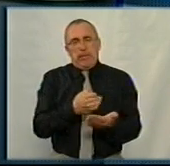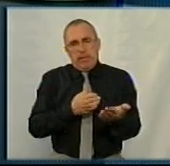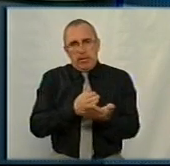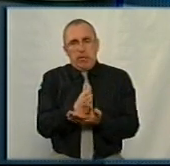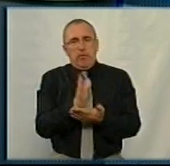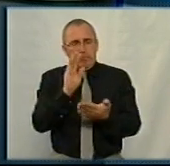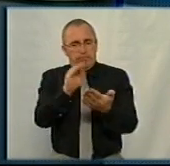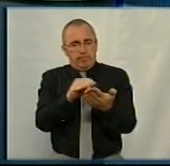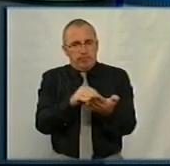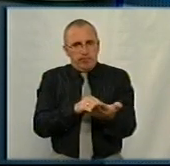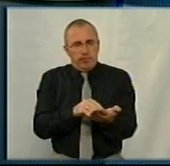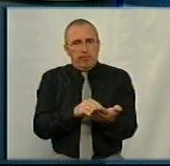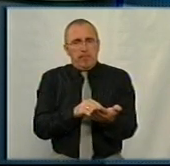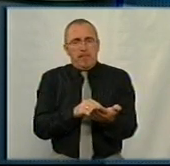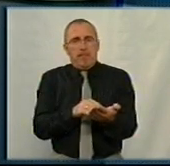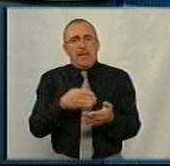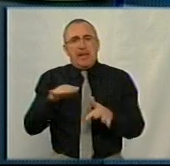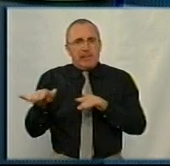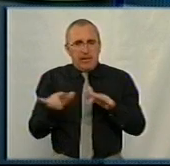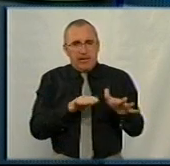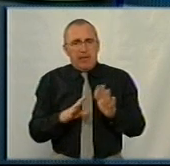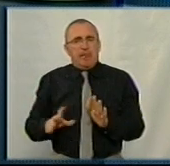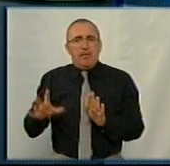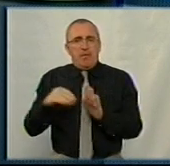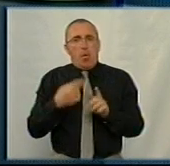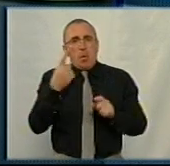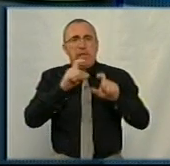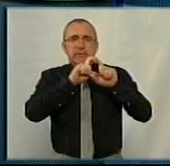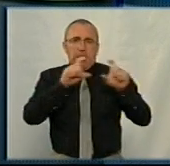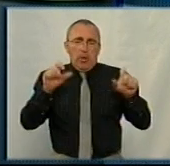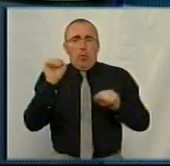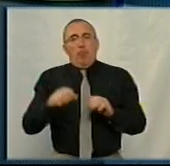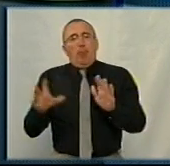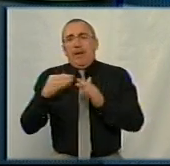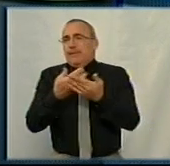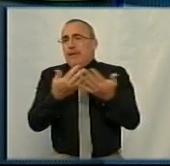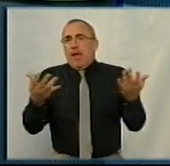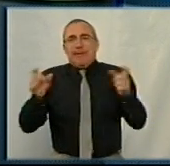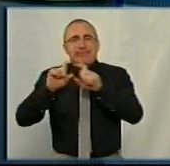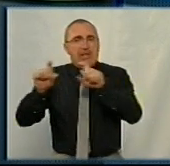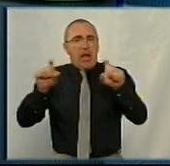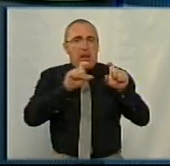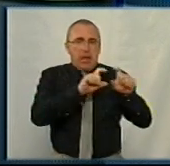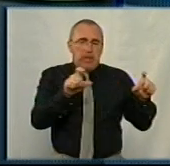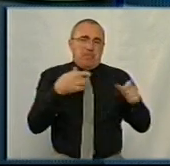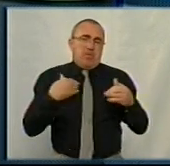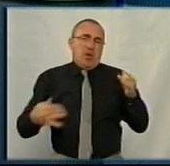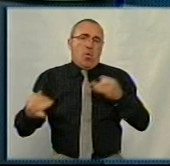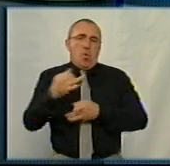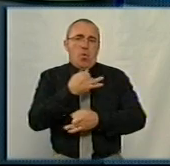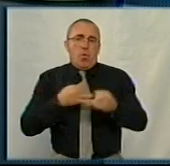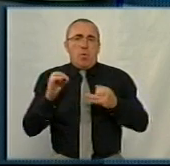ми будемо розписувати напрями діяльності. Може бути залучений один заклад, може бути залучений декілька закладів. Наприклад, якщо ми говоримо